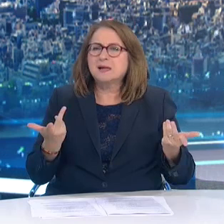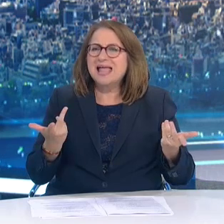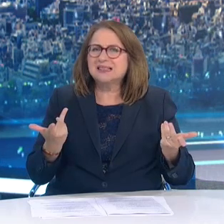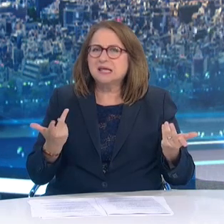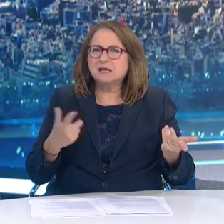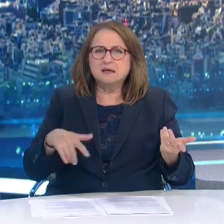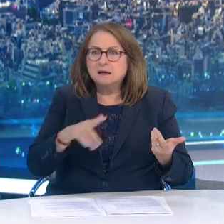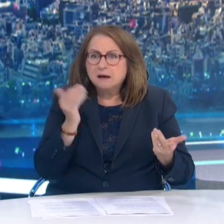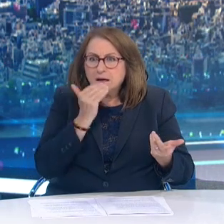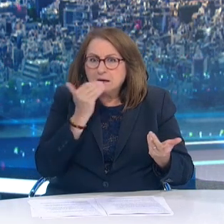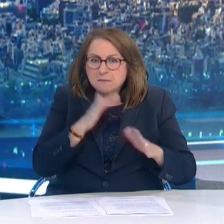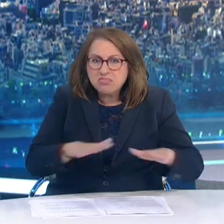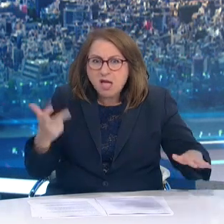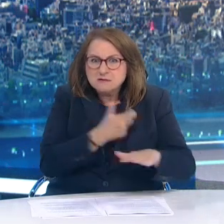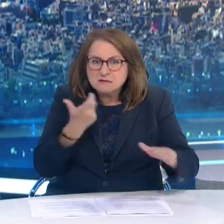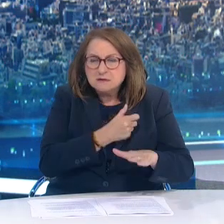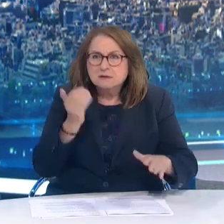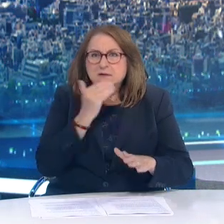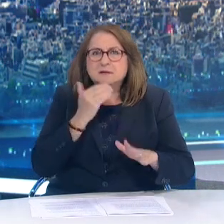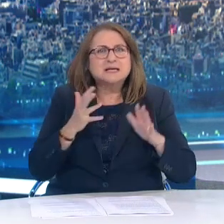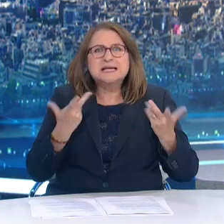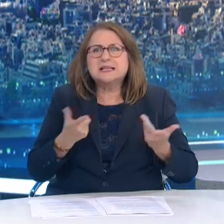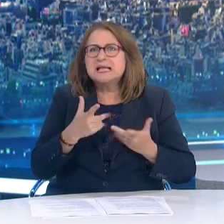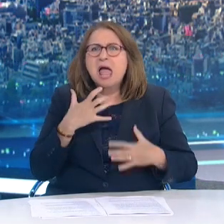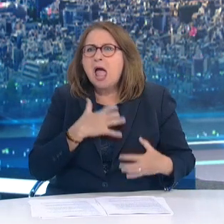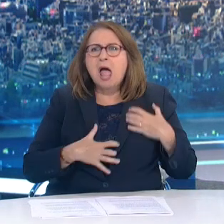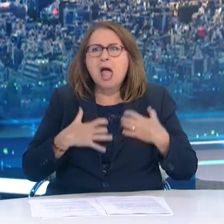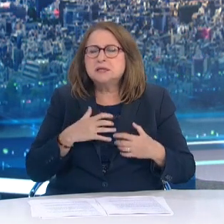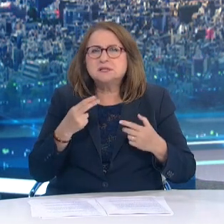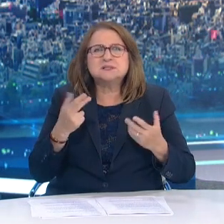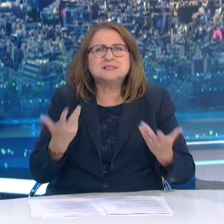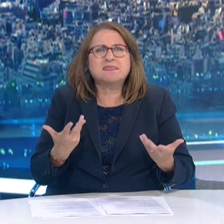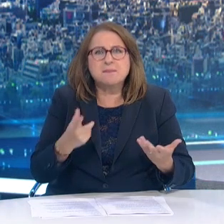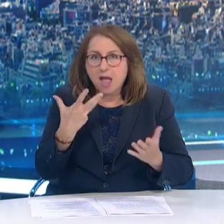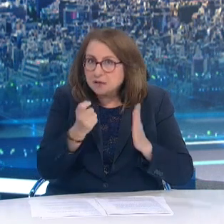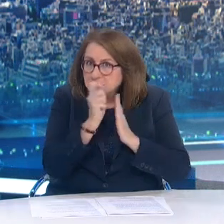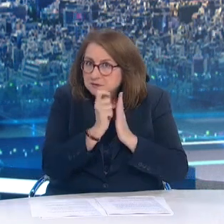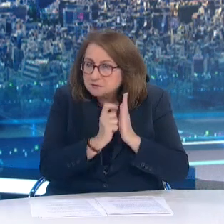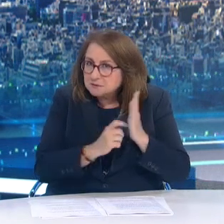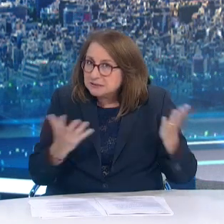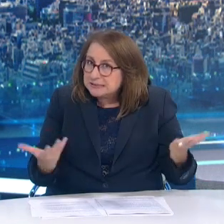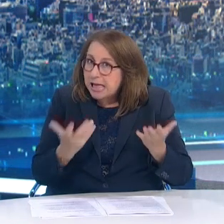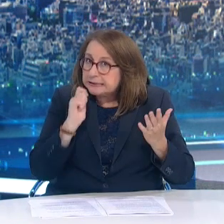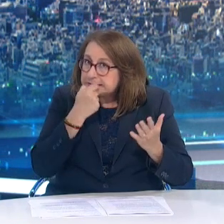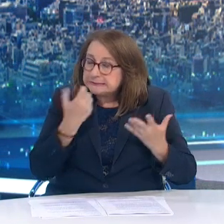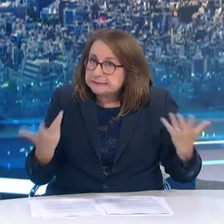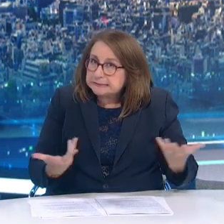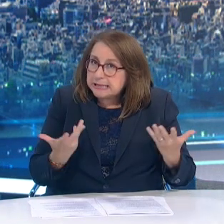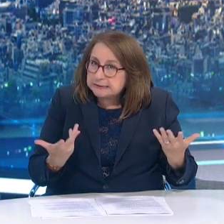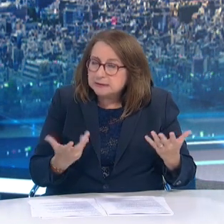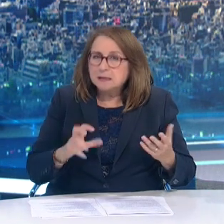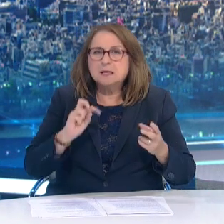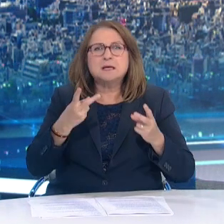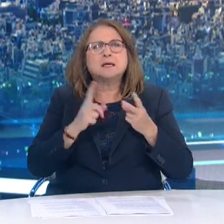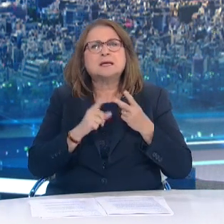επίσπευση Της διαδικασίας του εμβολιασμού Στα παιδιά Έχετε κάποια στοιχεία Και δεύτερον υπάρχουν σκέψεις Για το πού